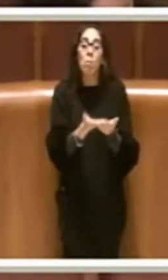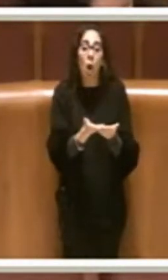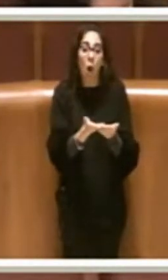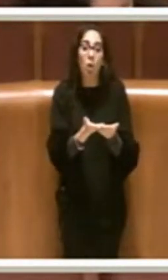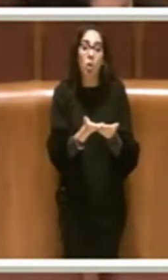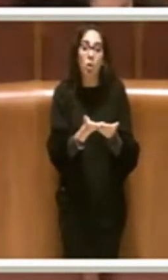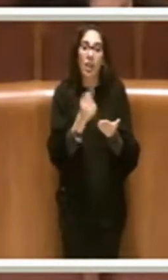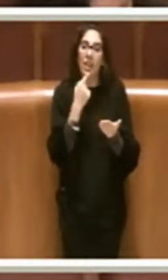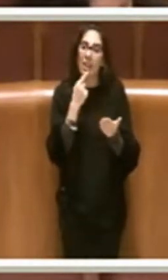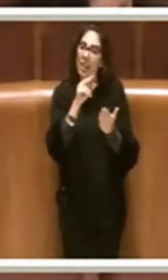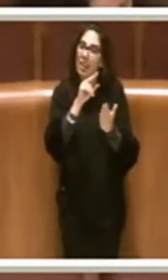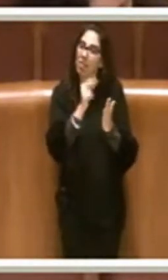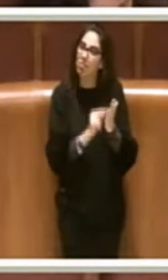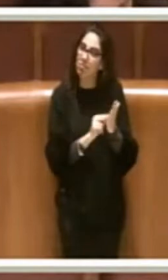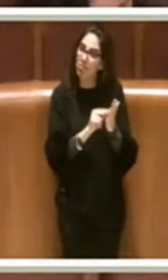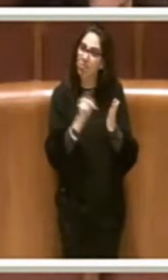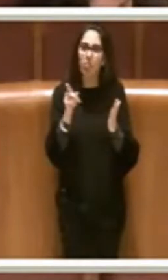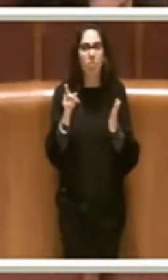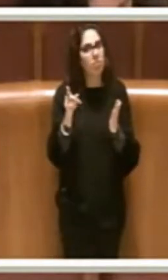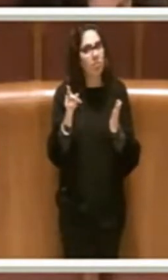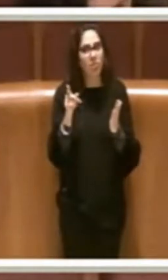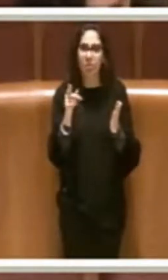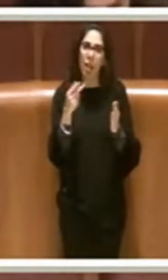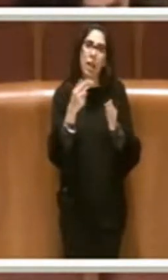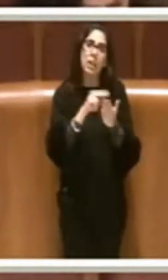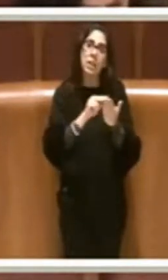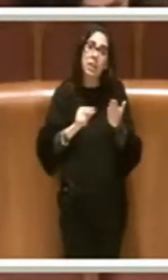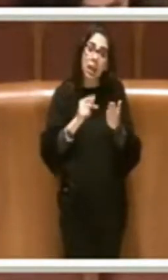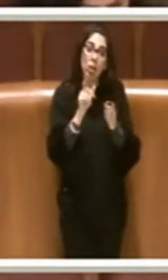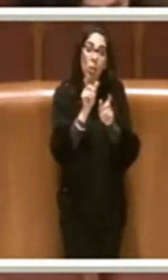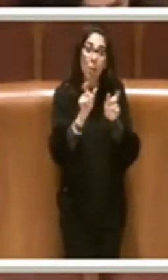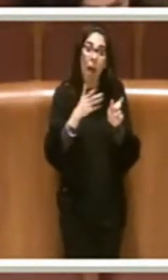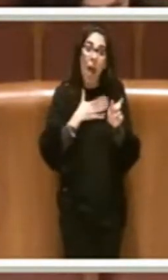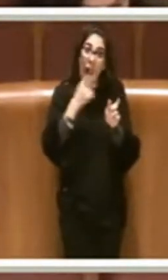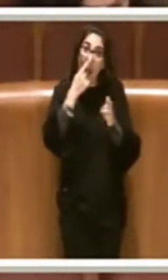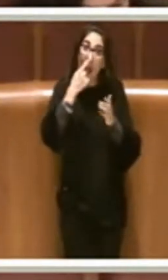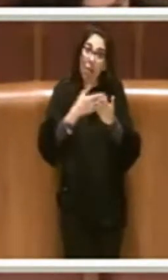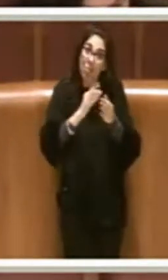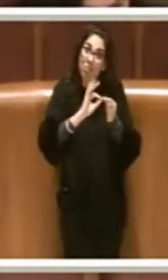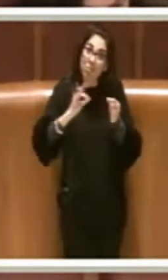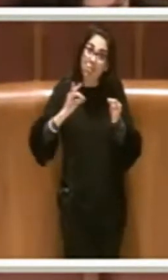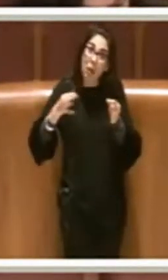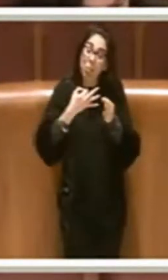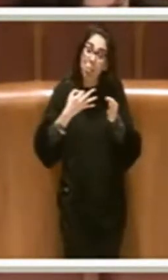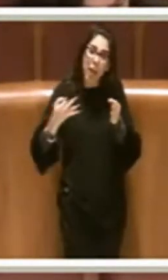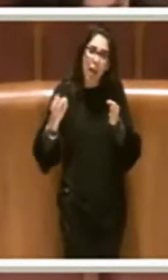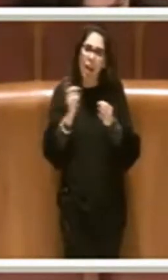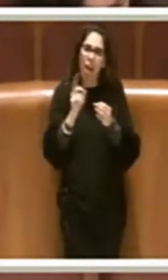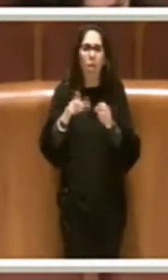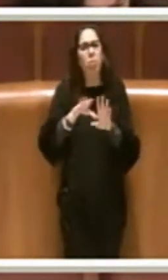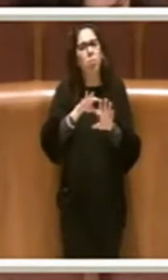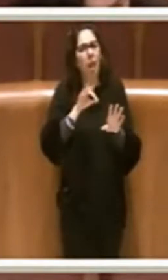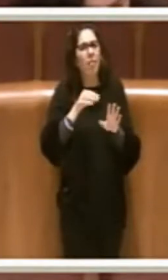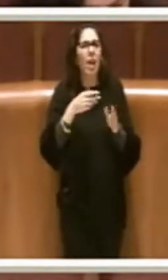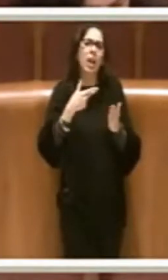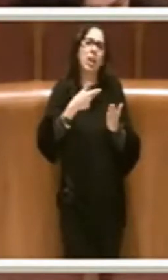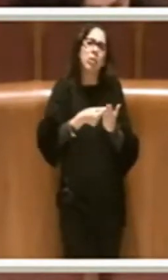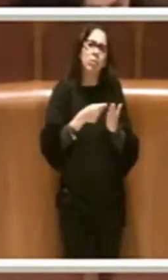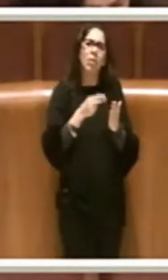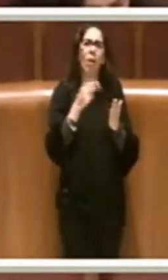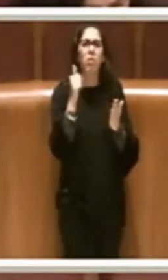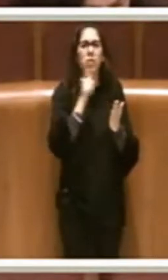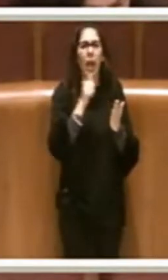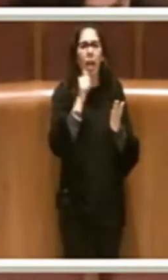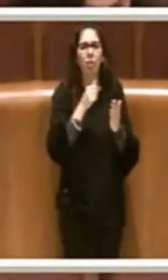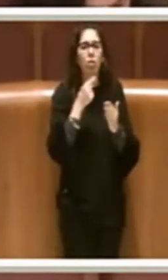guardati dal riportare le mie esatte parole, preferendo affermare il falso. E c'è che